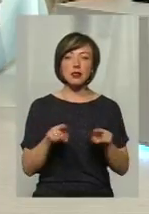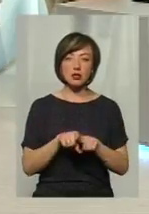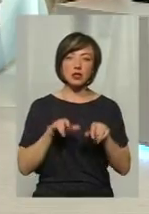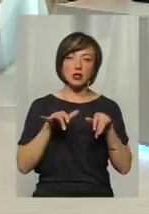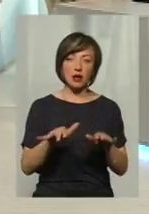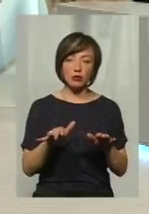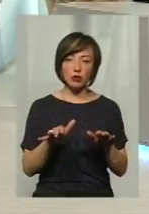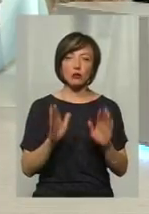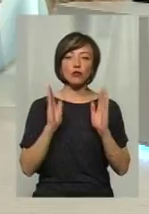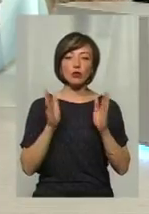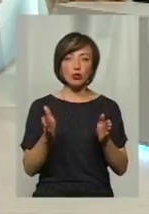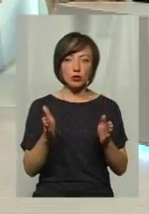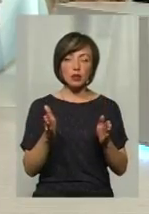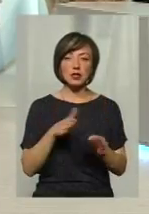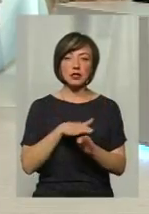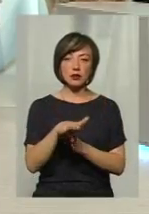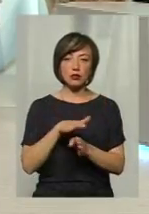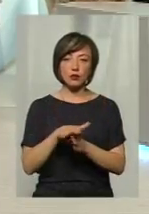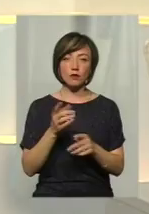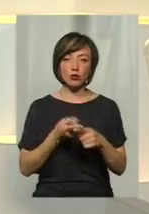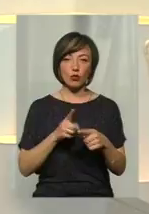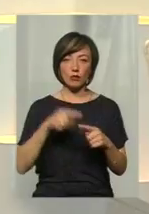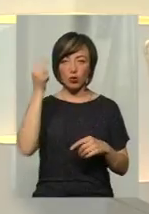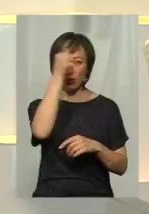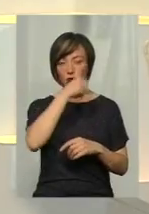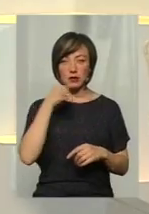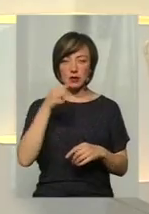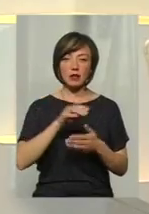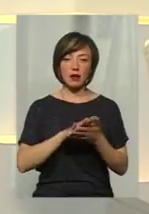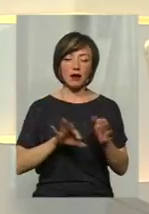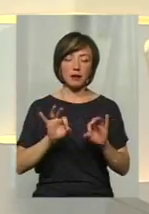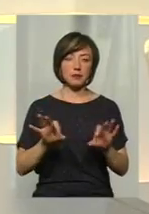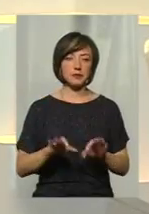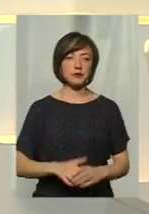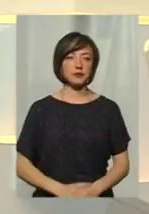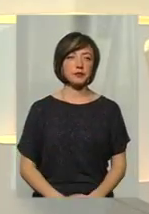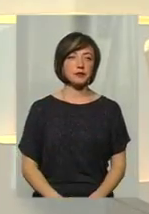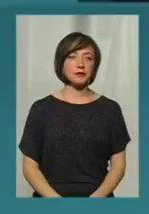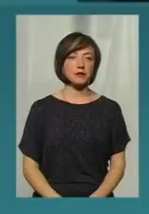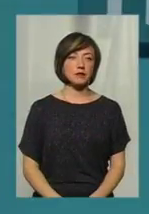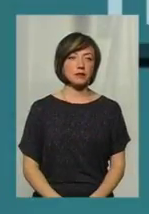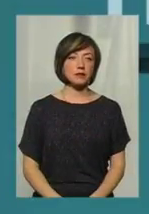заходи, перепрошую, будуть здійснюватись у цьому році. А це далі, прошу, коментар-телефон.